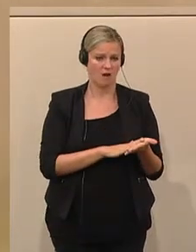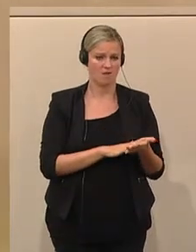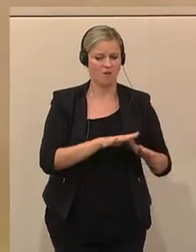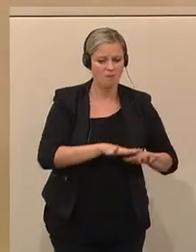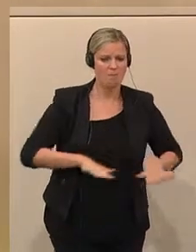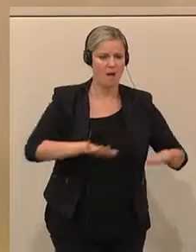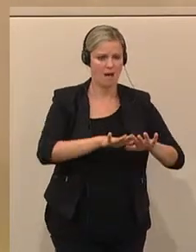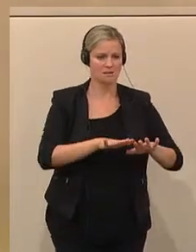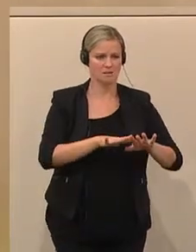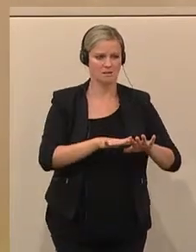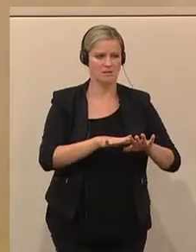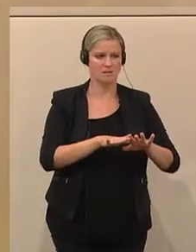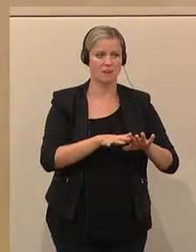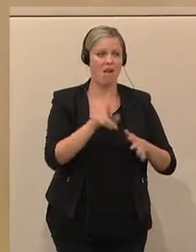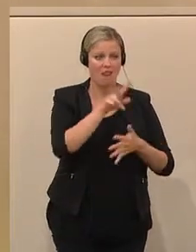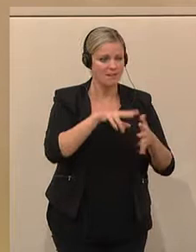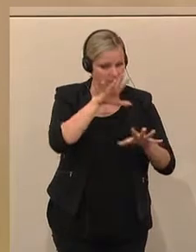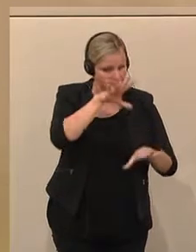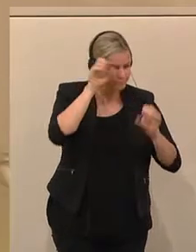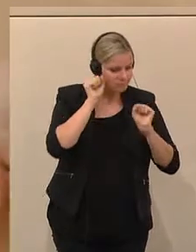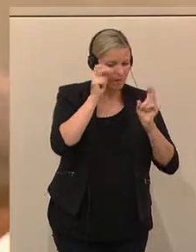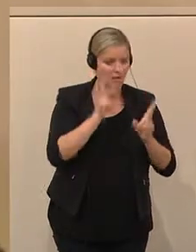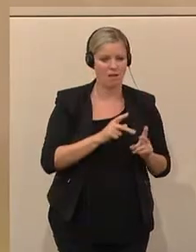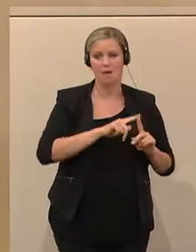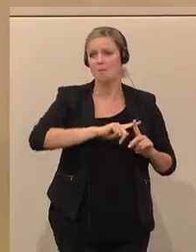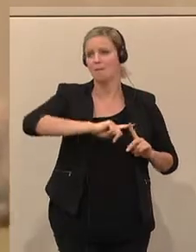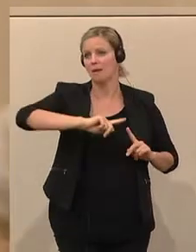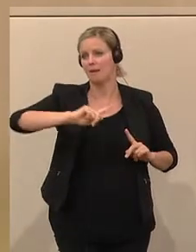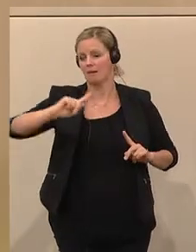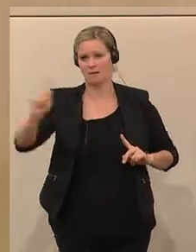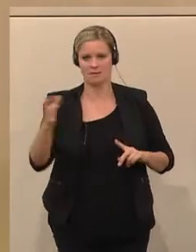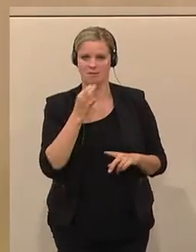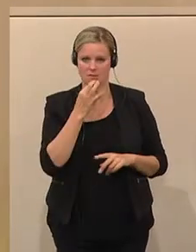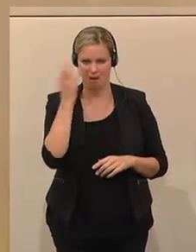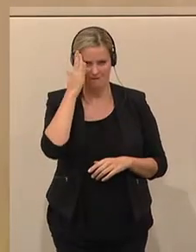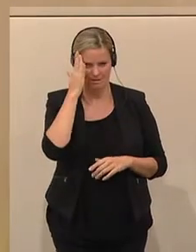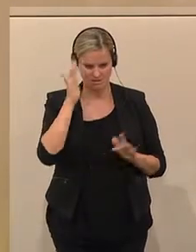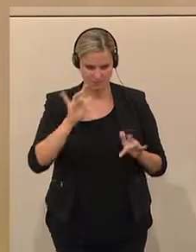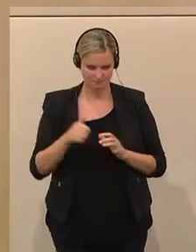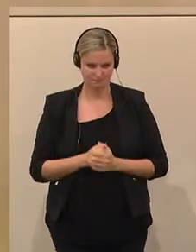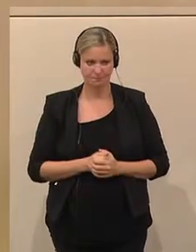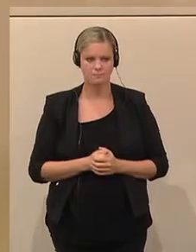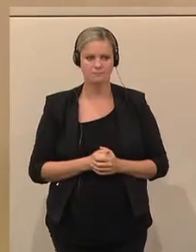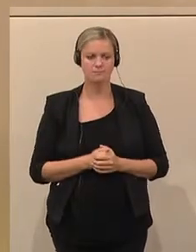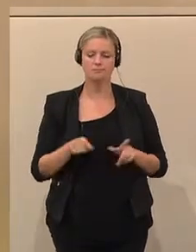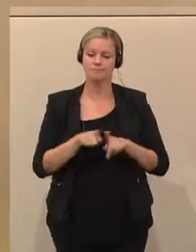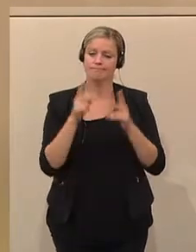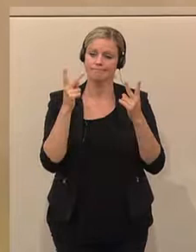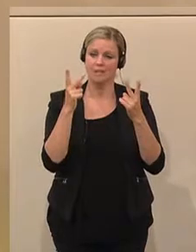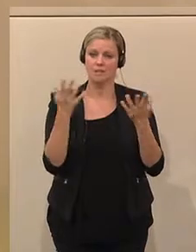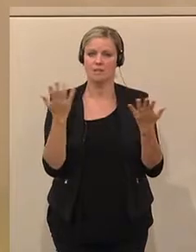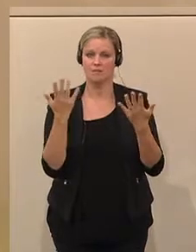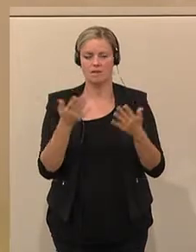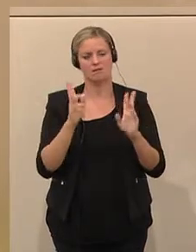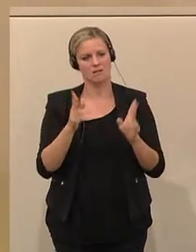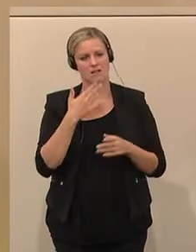Basics, Sinn erfassend lesen beispielsweise, geht aber dann eben weiter bis ins Detailwissen. Ich glaube, auch ein wertvoller Beitrag ist, kann nur